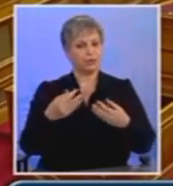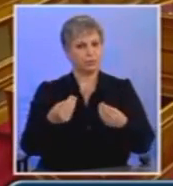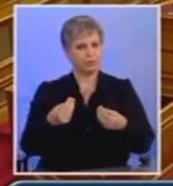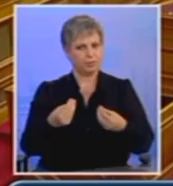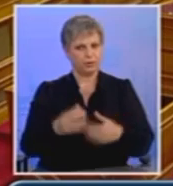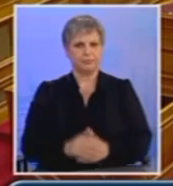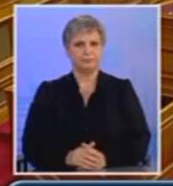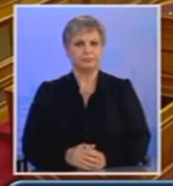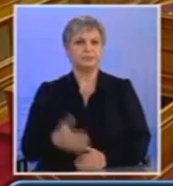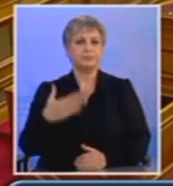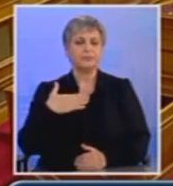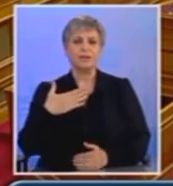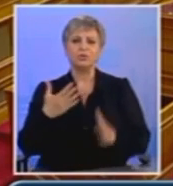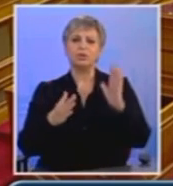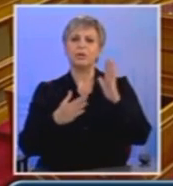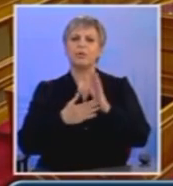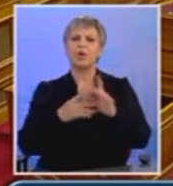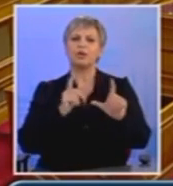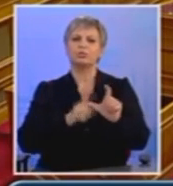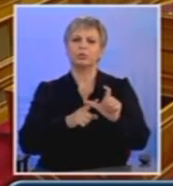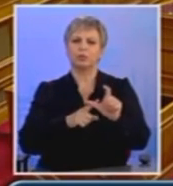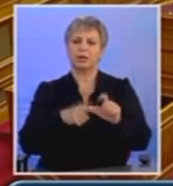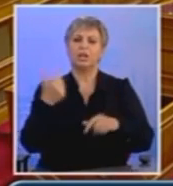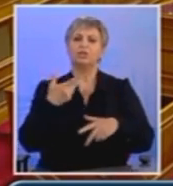κύριε Πρόεδρε του Κομισηπόματος ο Υπουργός κύριος Σακάτου.